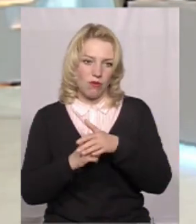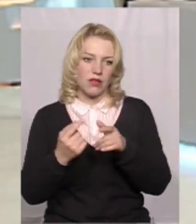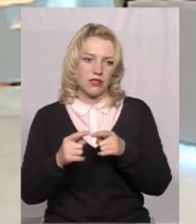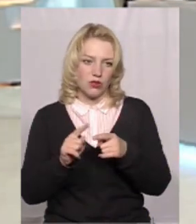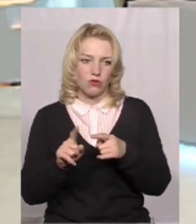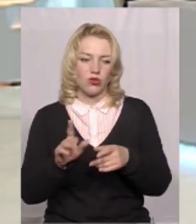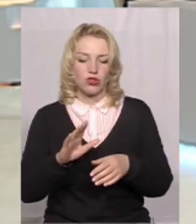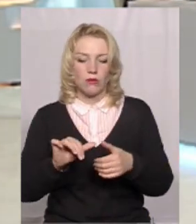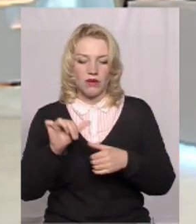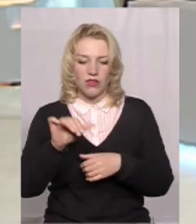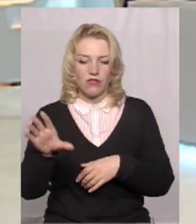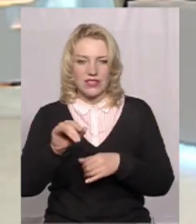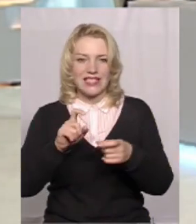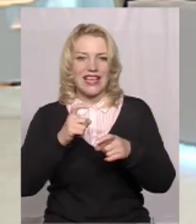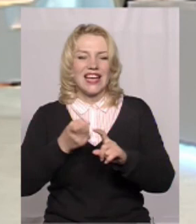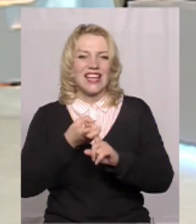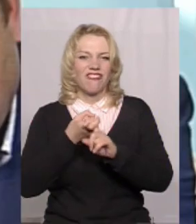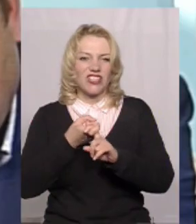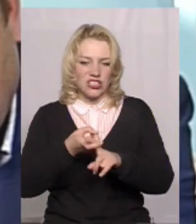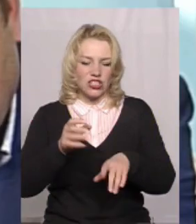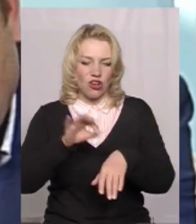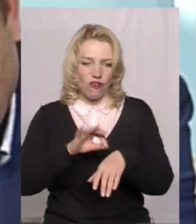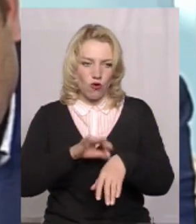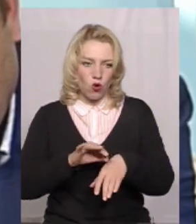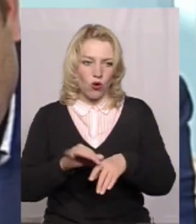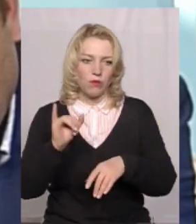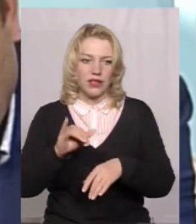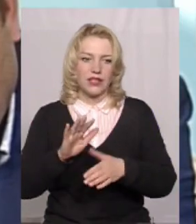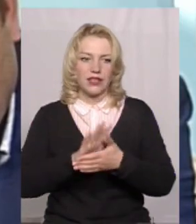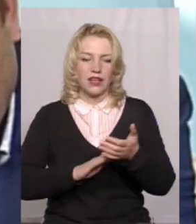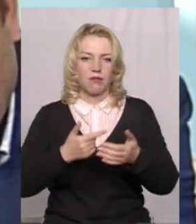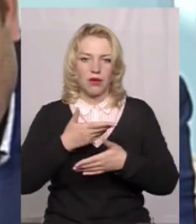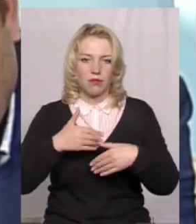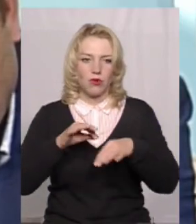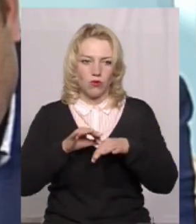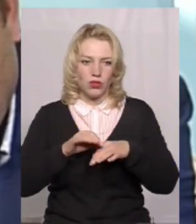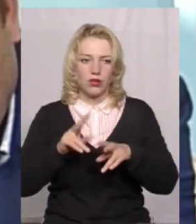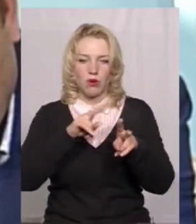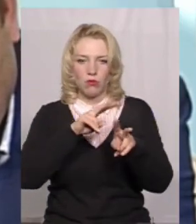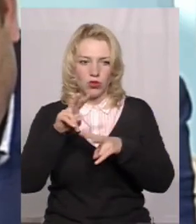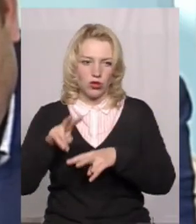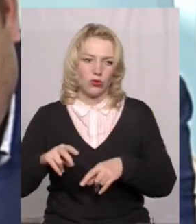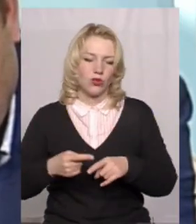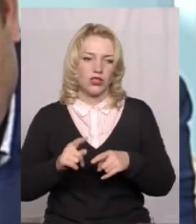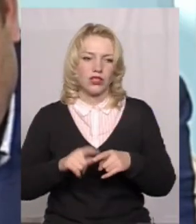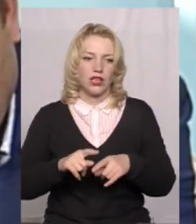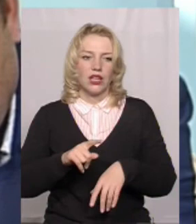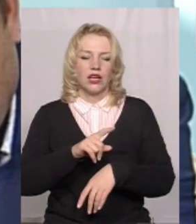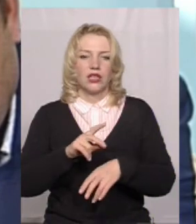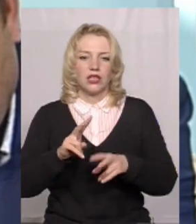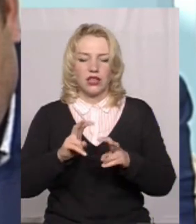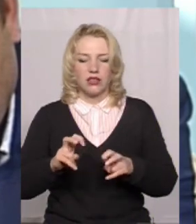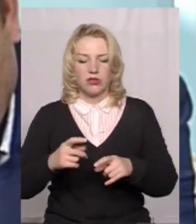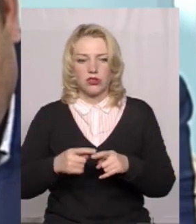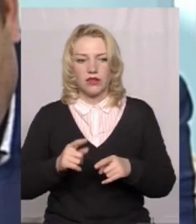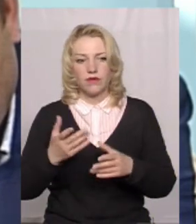ми виключили всі інфекційні хвороби, на які можуть бути хворіти птиця. Далі ми проводимо також моніторингові дослідження інфекційних хвороб